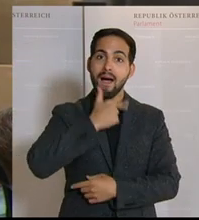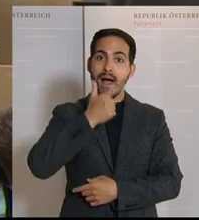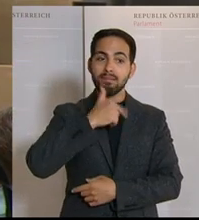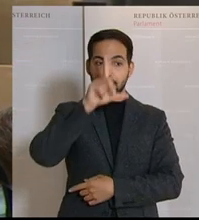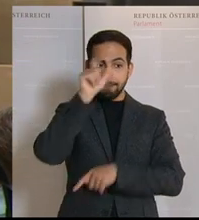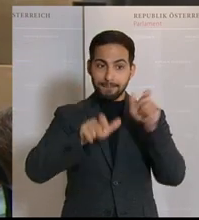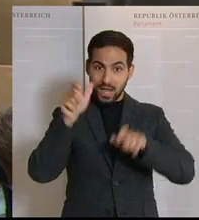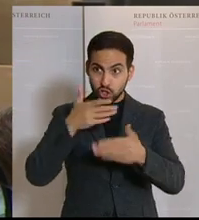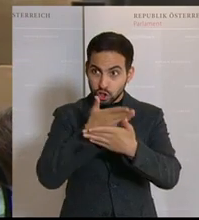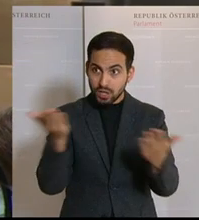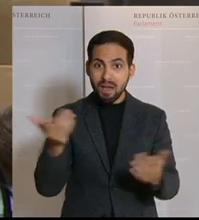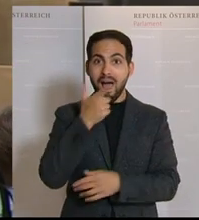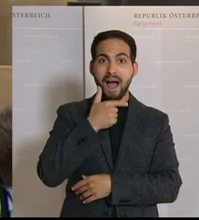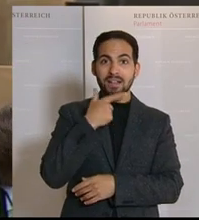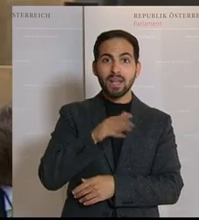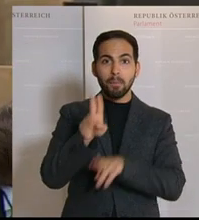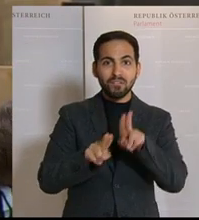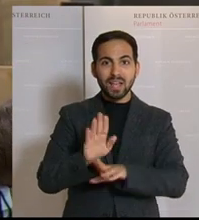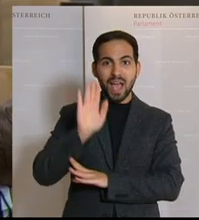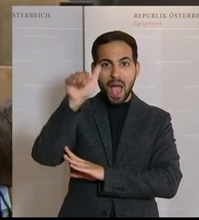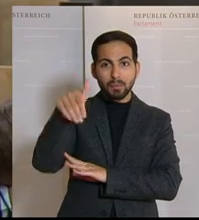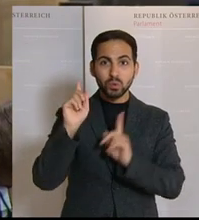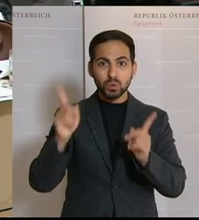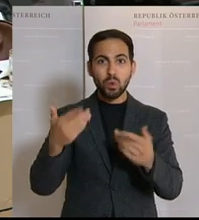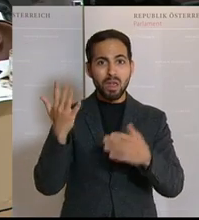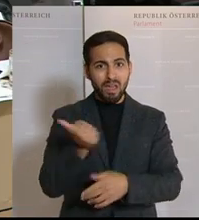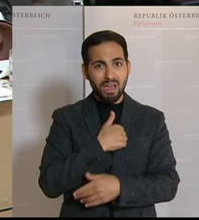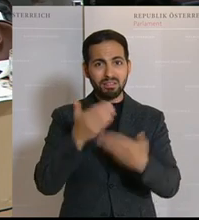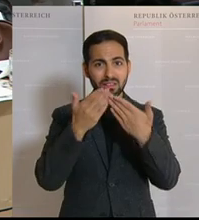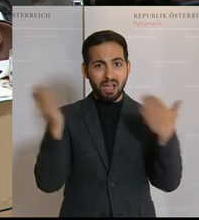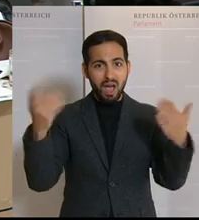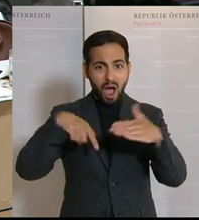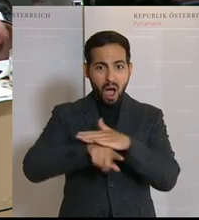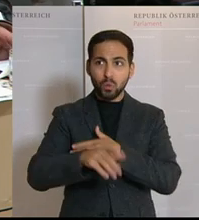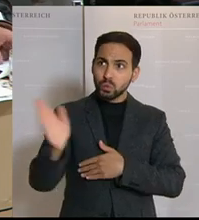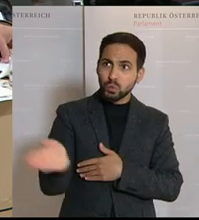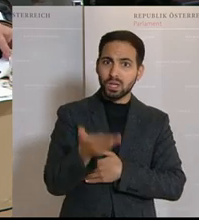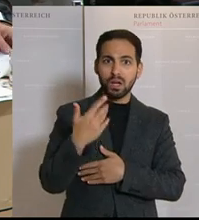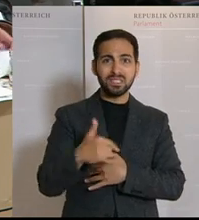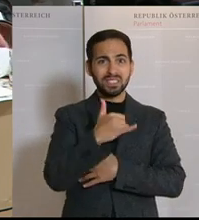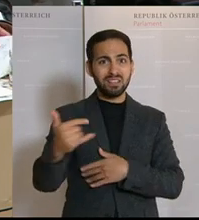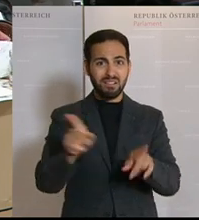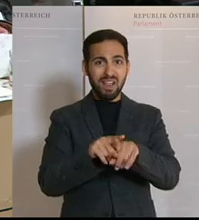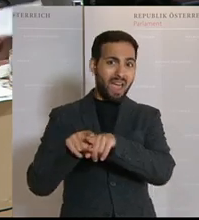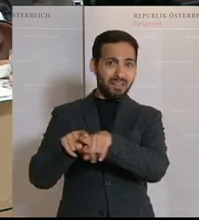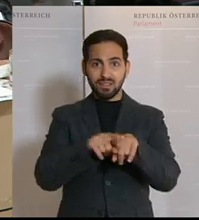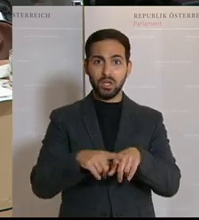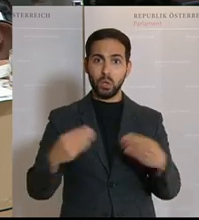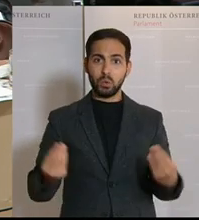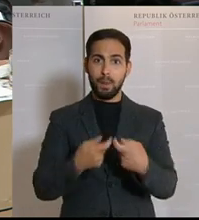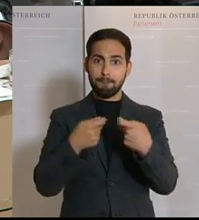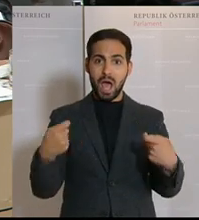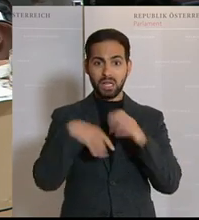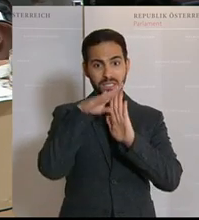in den Alten- und Pflegeheimen endlich Ausgang gewährt werden soll, wie jeden anderen auch. Denn viele haben die Maßnahmen, die